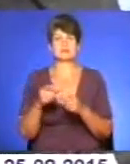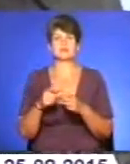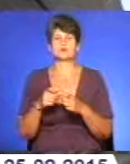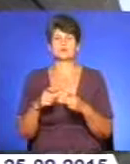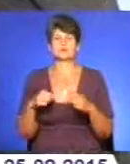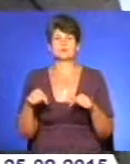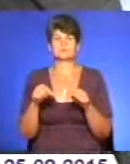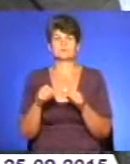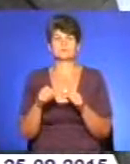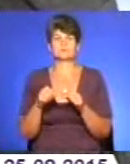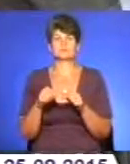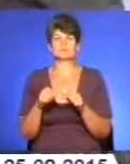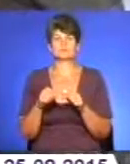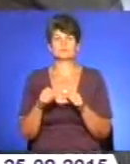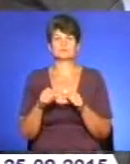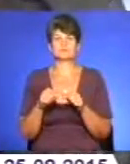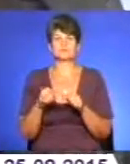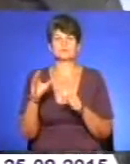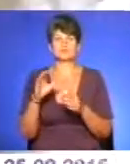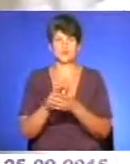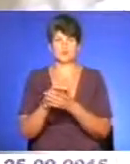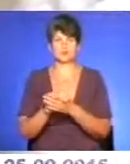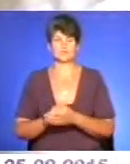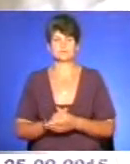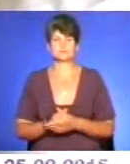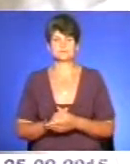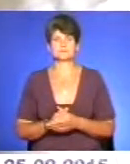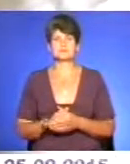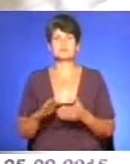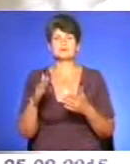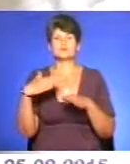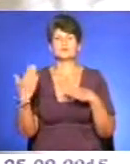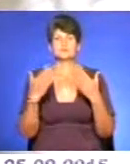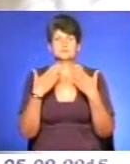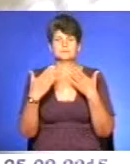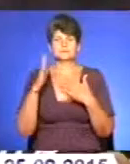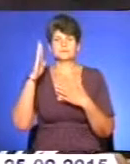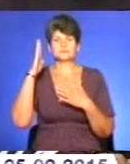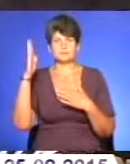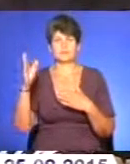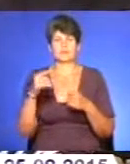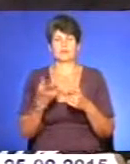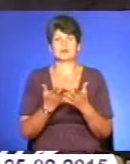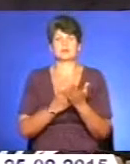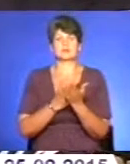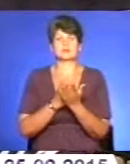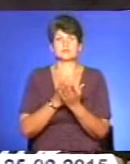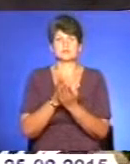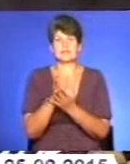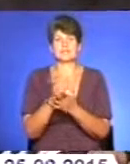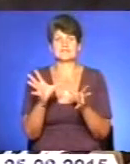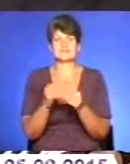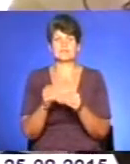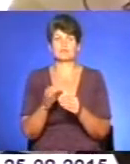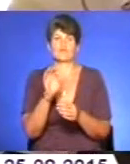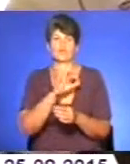європейського сообщества. Сторони обговорили перспективи та накреслили шляхи взаємовигідної